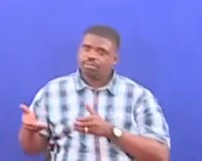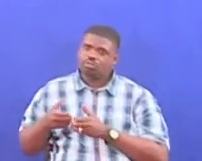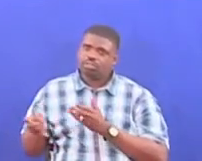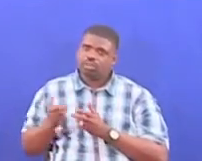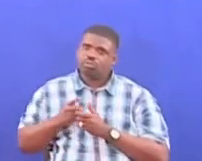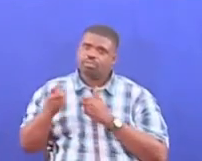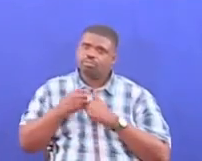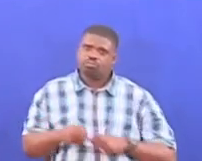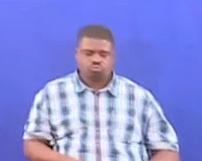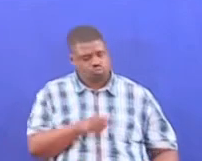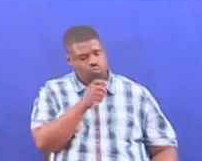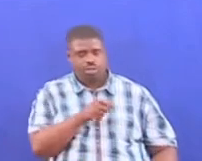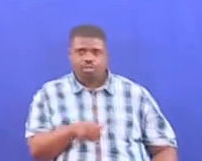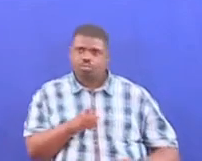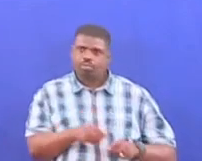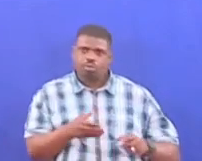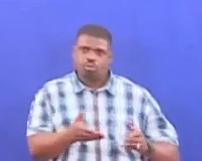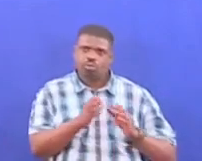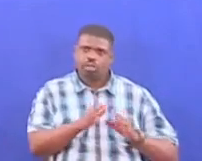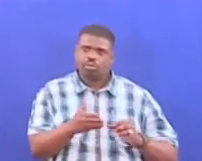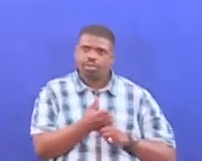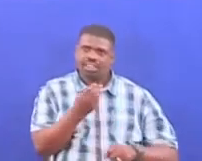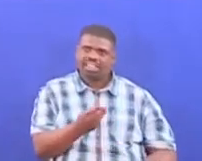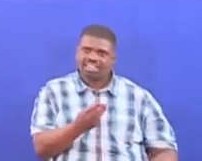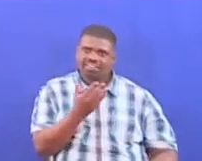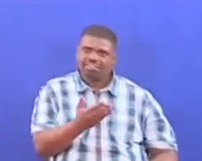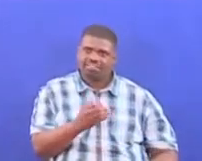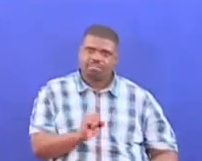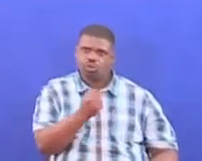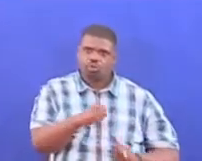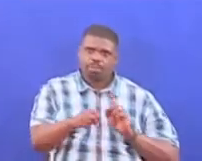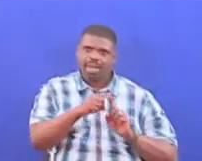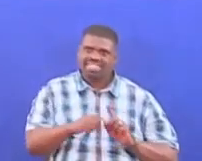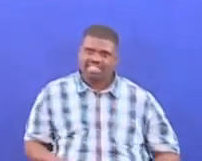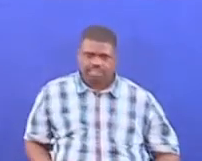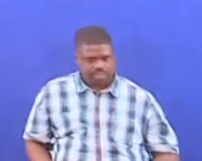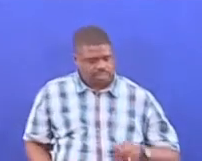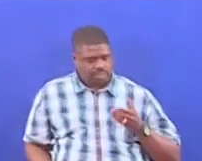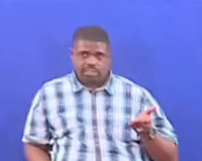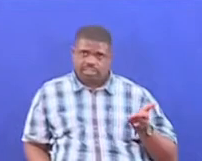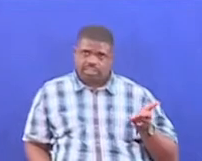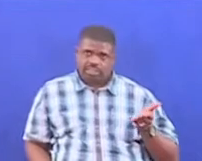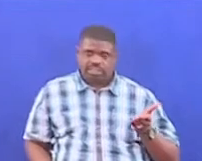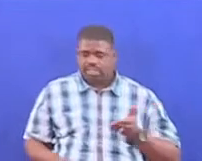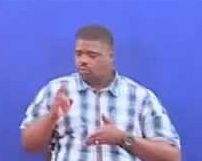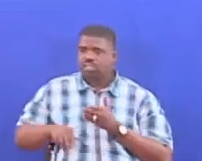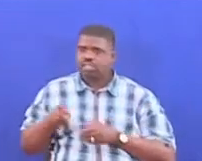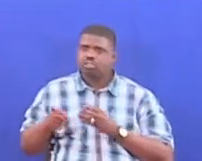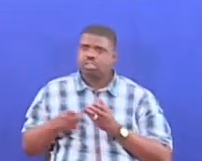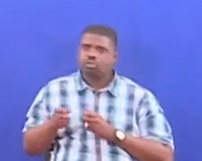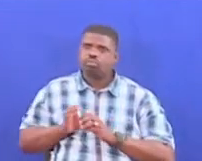takimu ya sensor Watu ambao koleji bukupata Vitambulisho ni 35 milioni plus Kwa una about 11 milo ujua sajiri Hizi